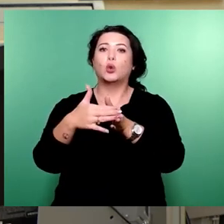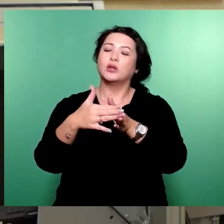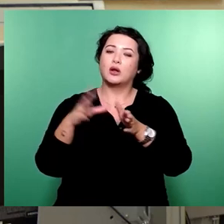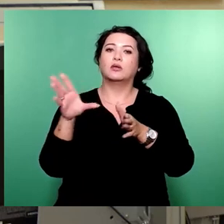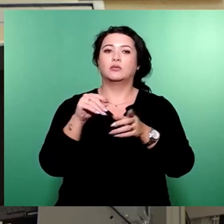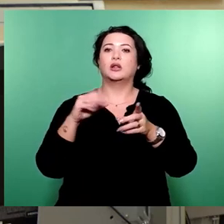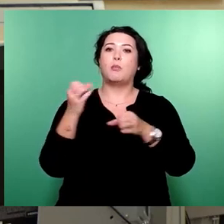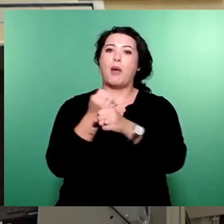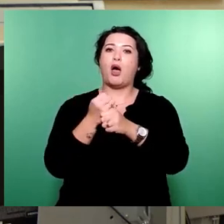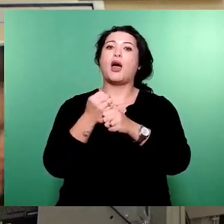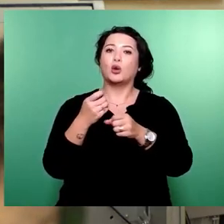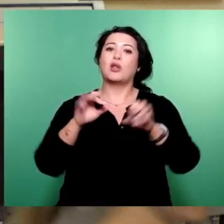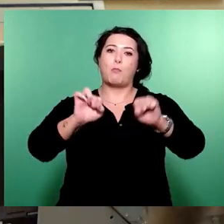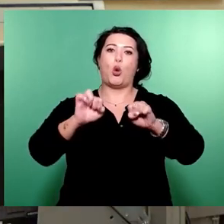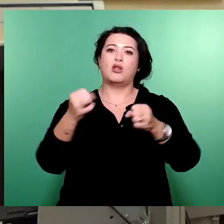Und dafür vielen Dank.